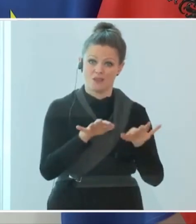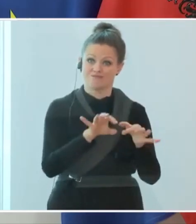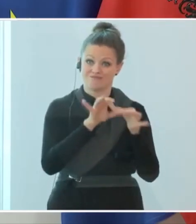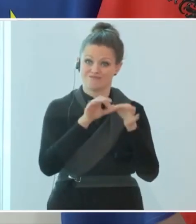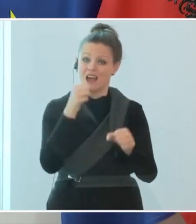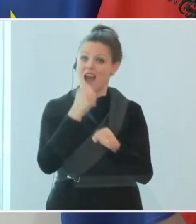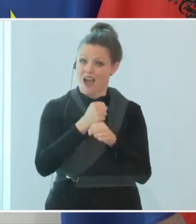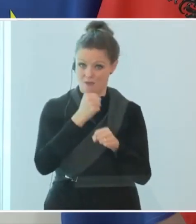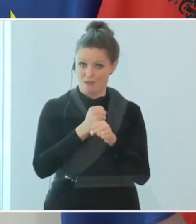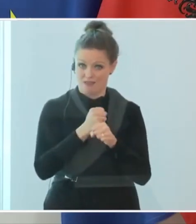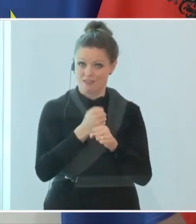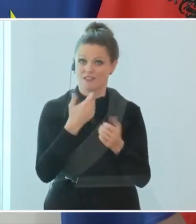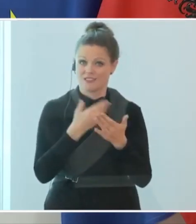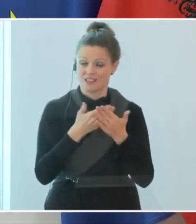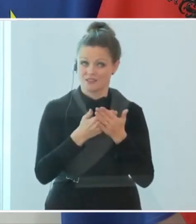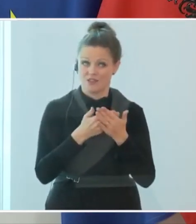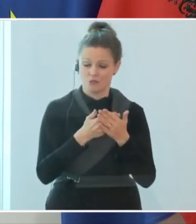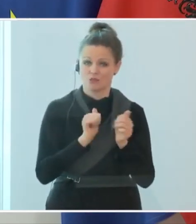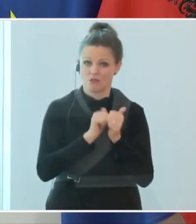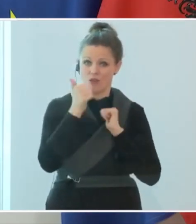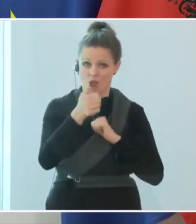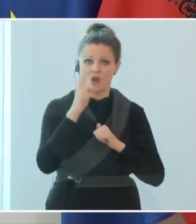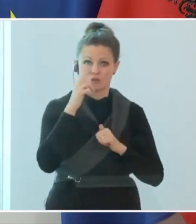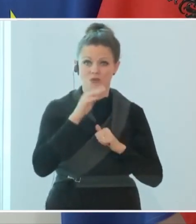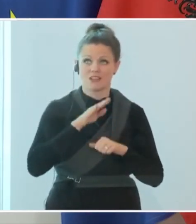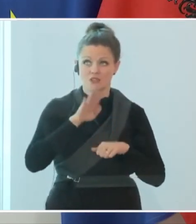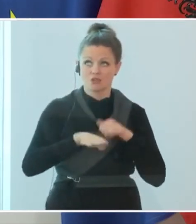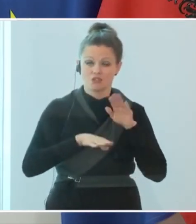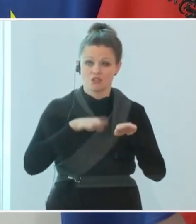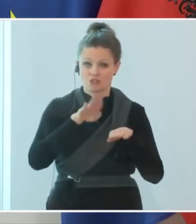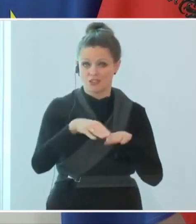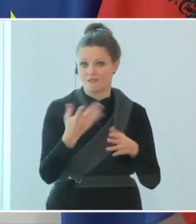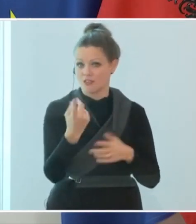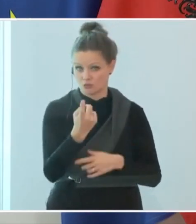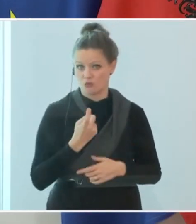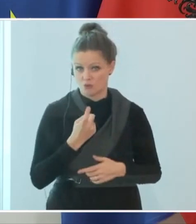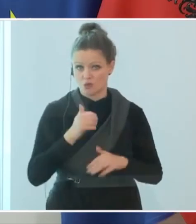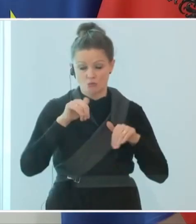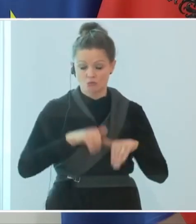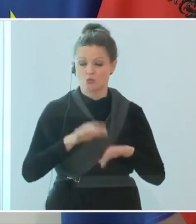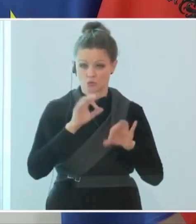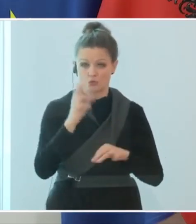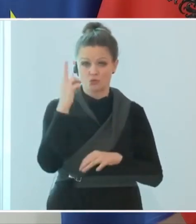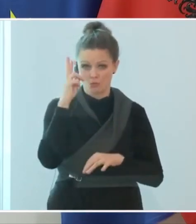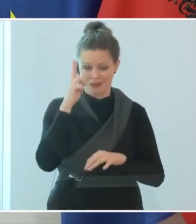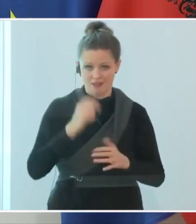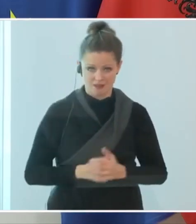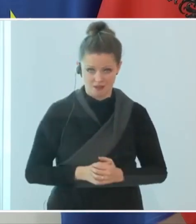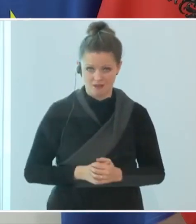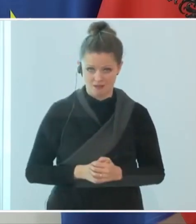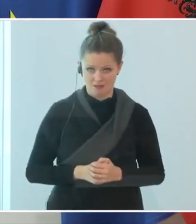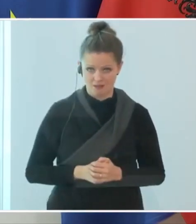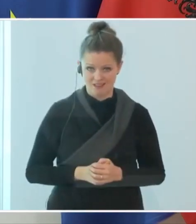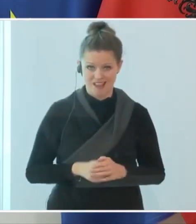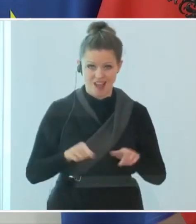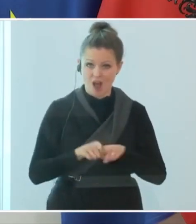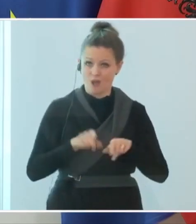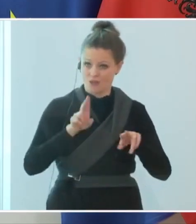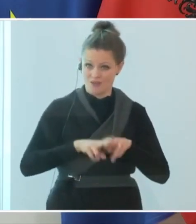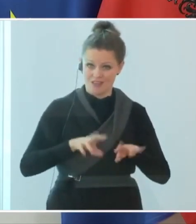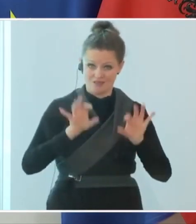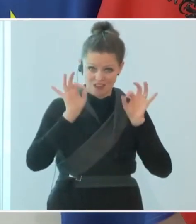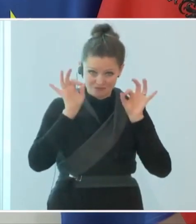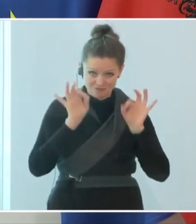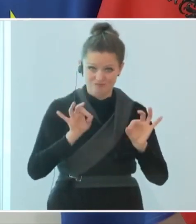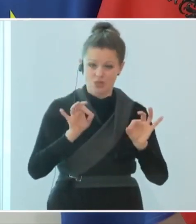Arbeitgebers. Also auch diese Schritte muss man sich dann tatsächlich gut überlegen. immer mit dem Hinweis, dass wenn wir uns gemeinsam daran